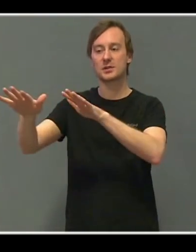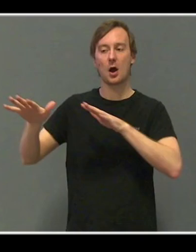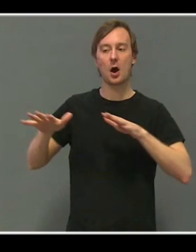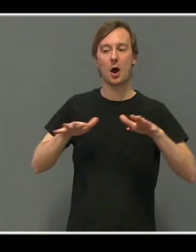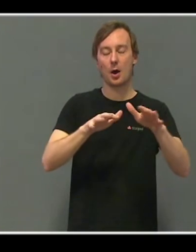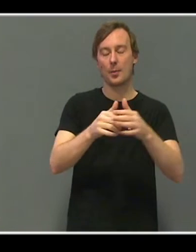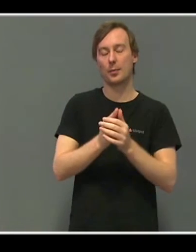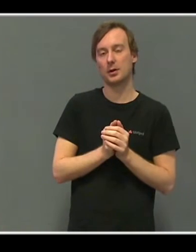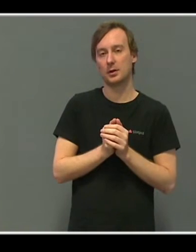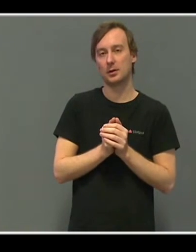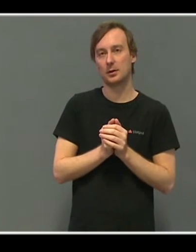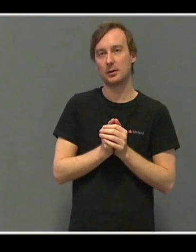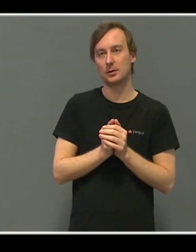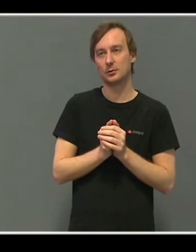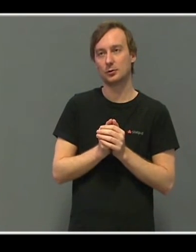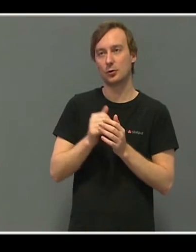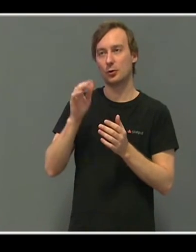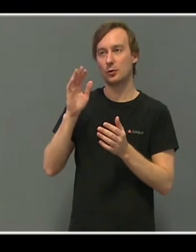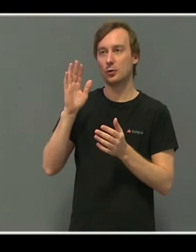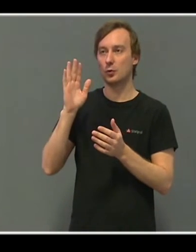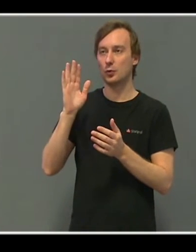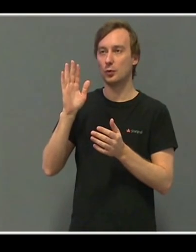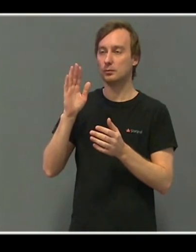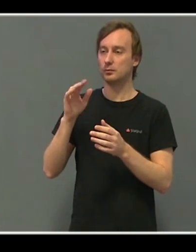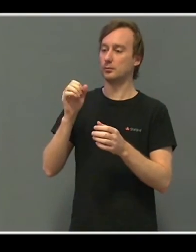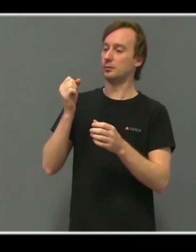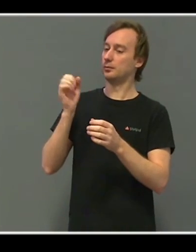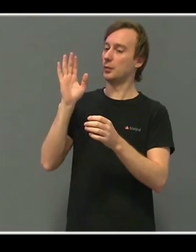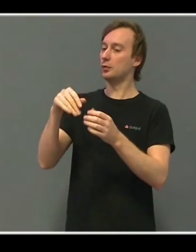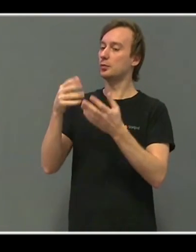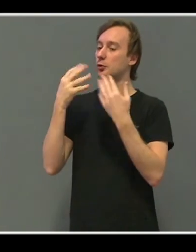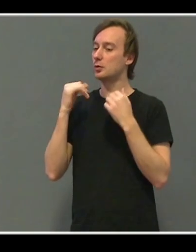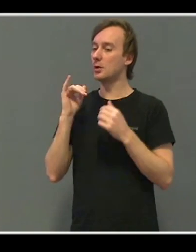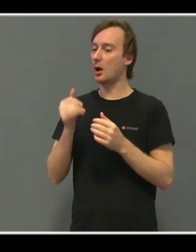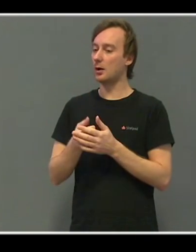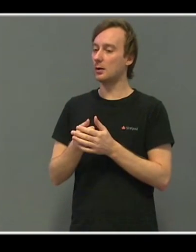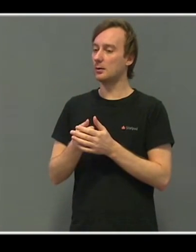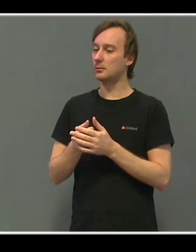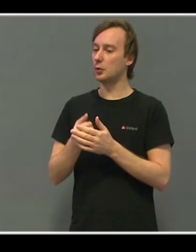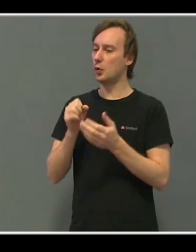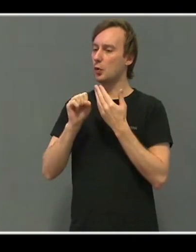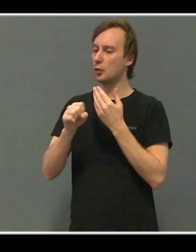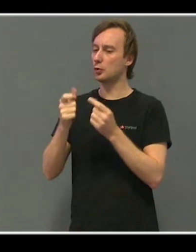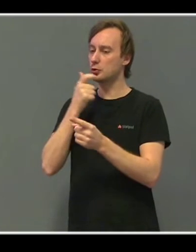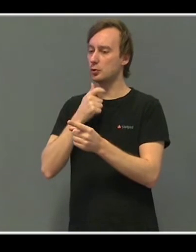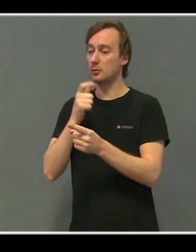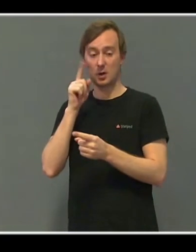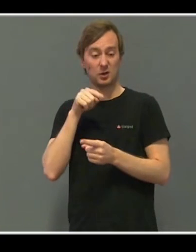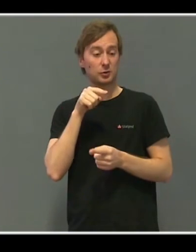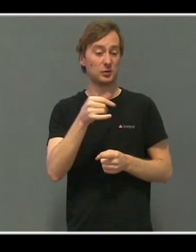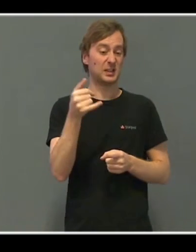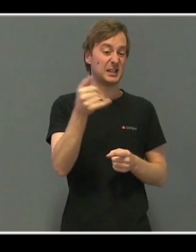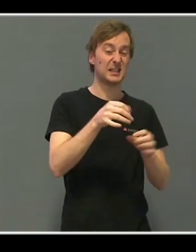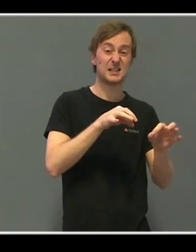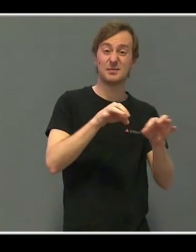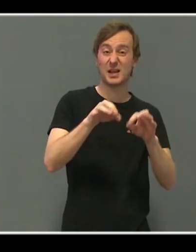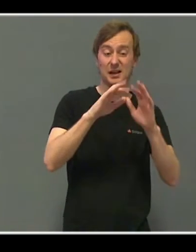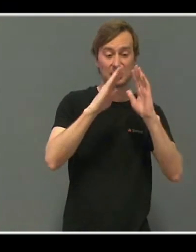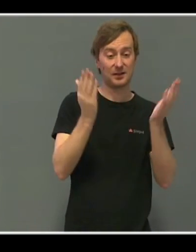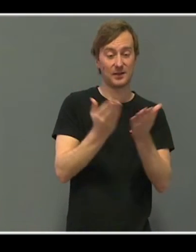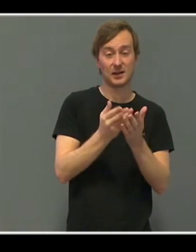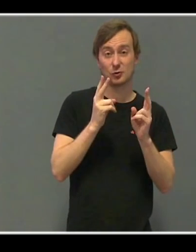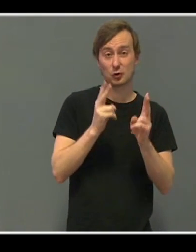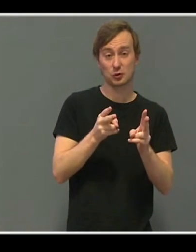ut på tur, aldri sur, kan overføres til spill. det er landskap, det er åpent, og det er luft rundt dem